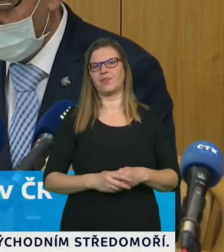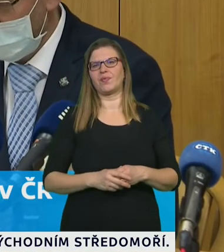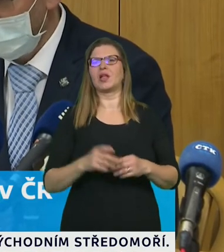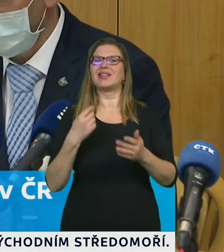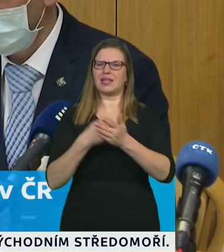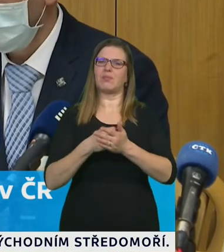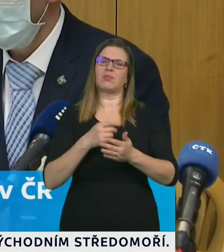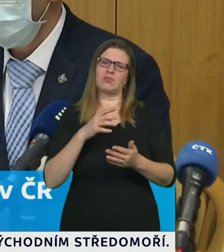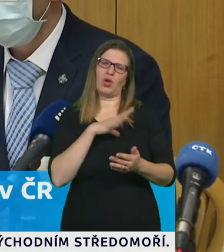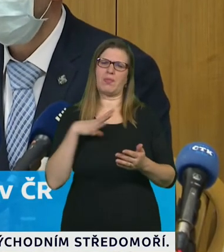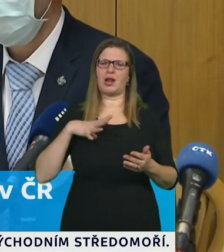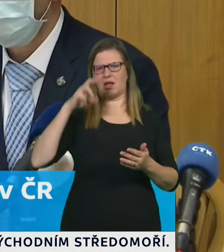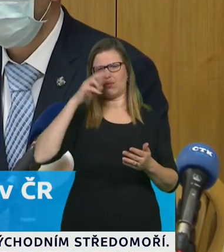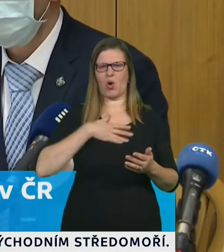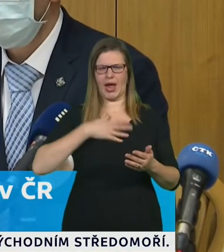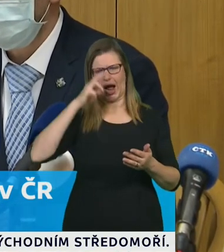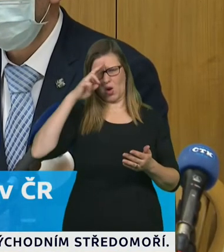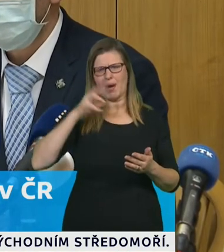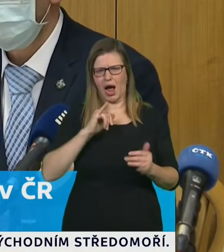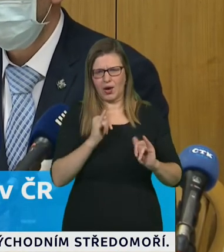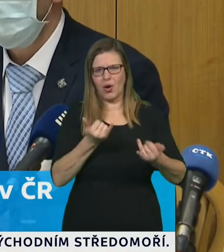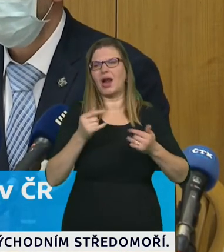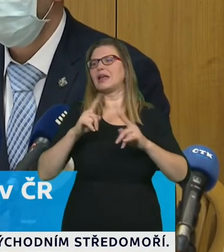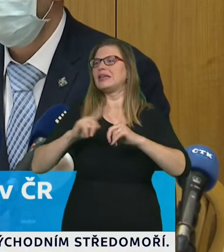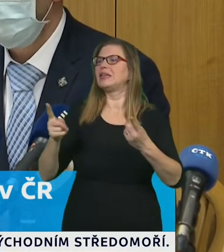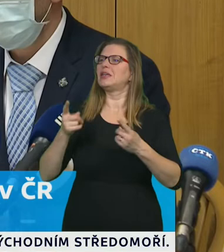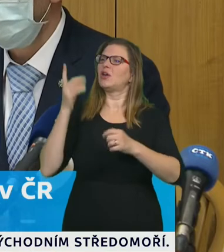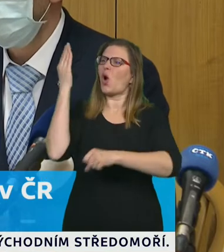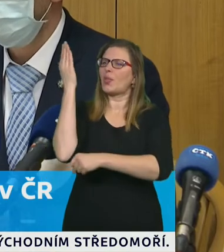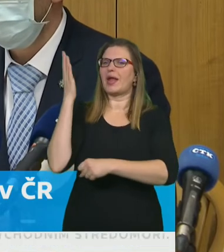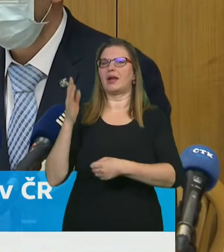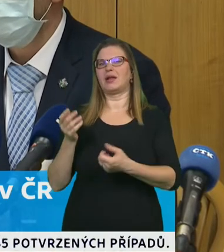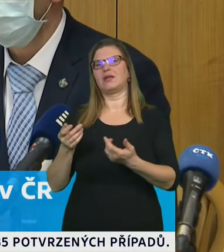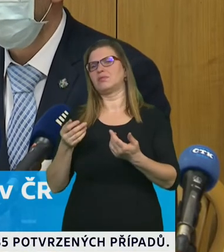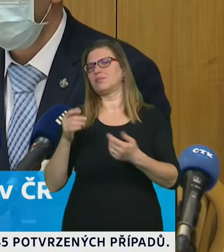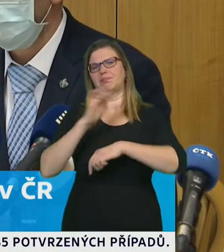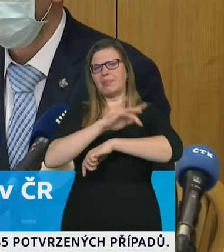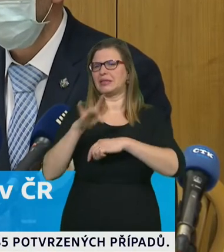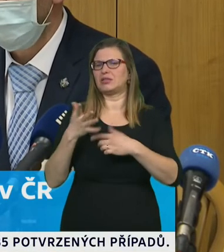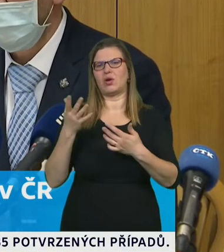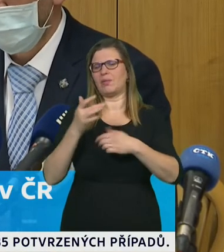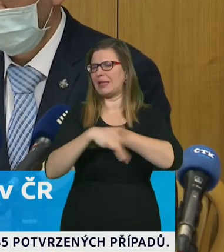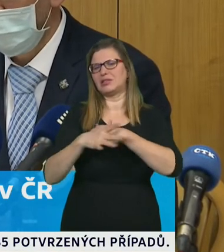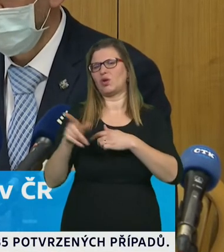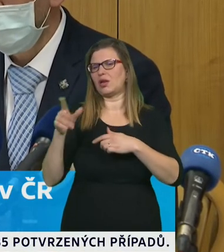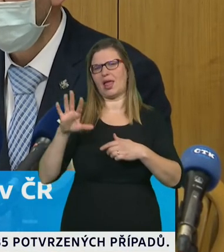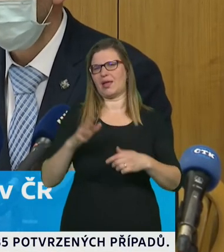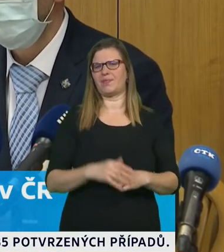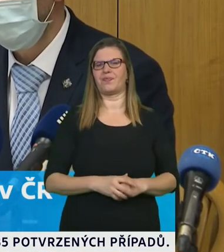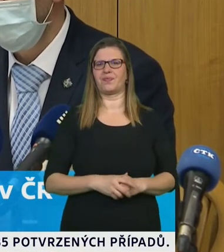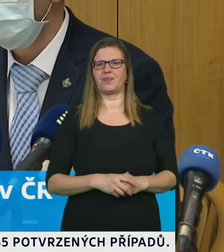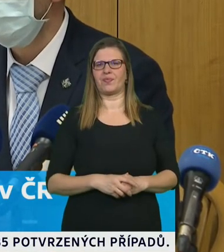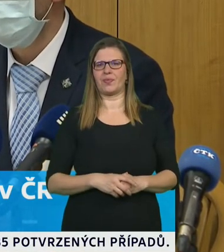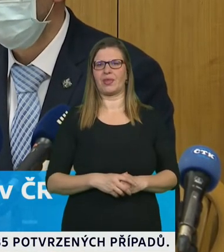zařízeních toto všechno a říkám to jasně jsou návrhy se kterými přijde ministerstvo zdravotnictví na